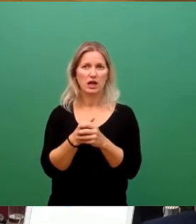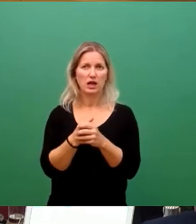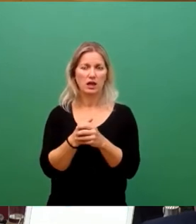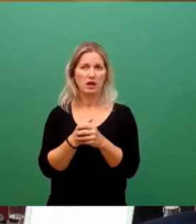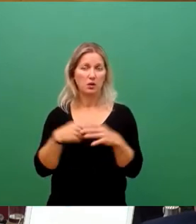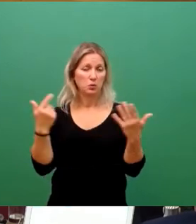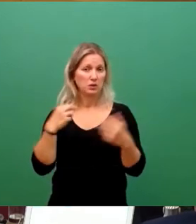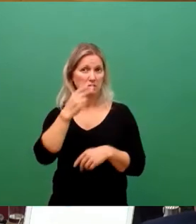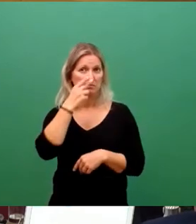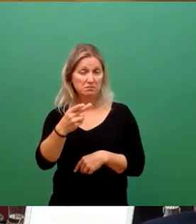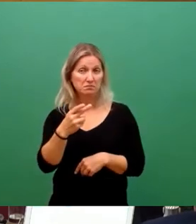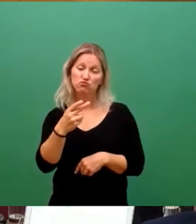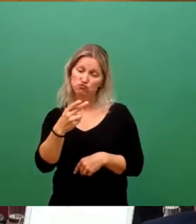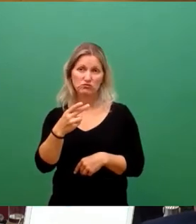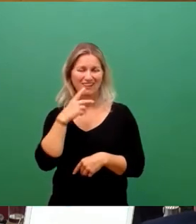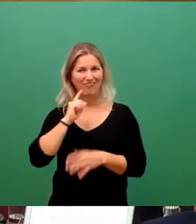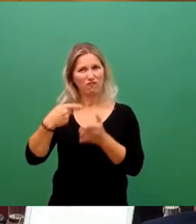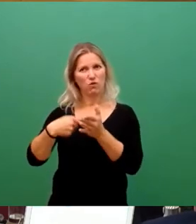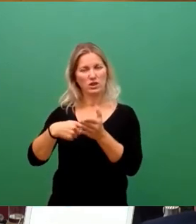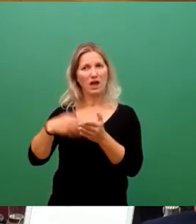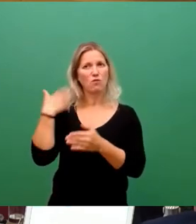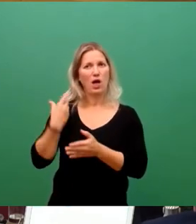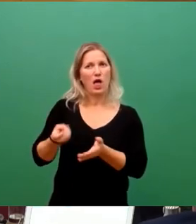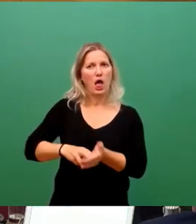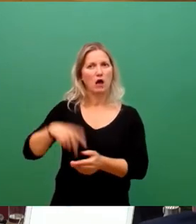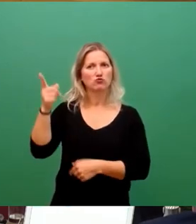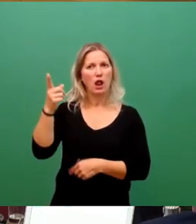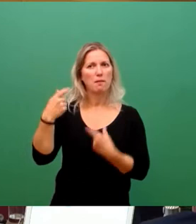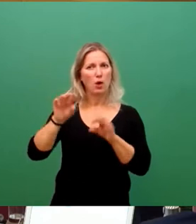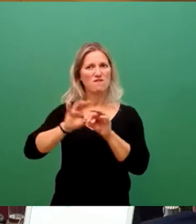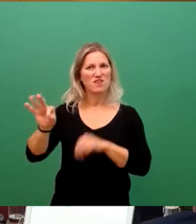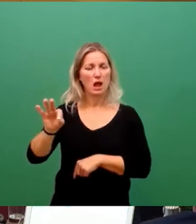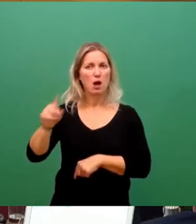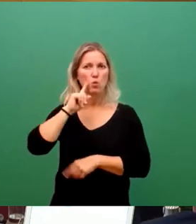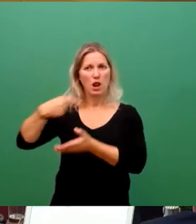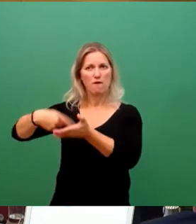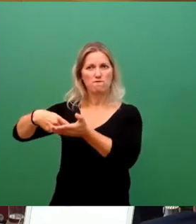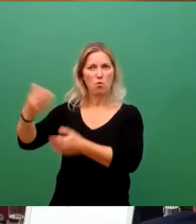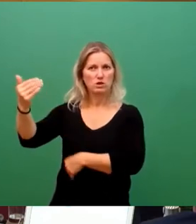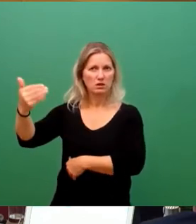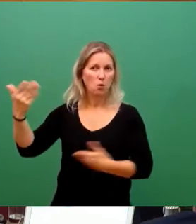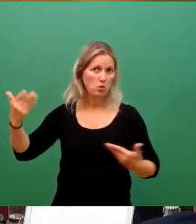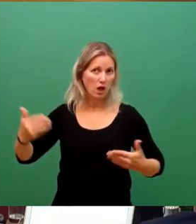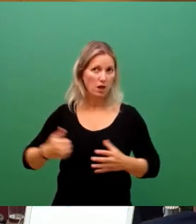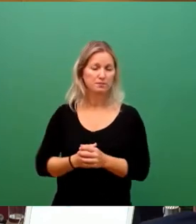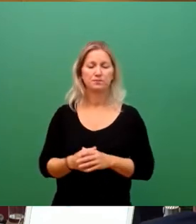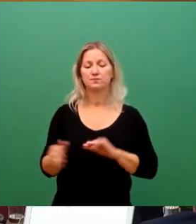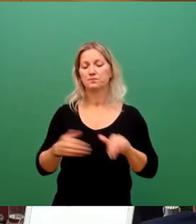kommende Regressforderungen gegenüber Herstellern und Baufirmen gibt. Das ist Frage 1. Frage 2